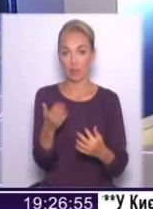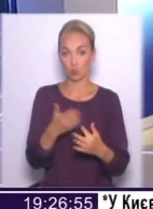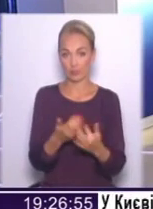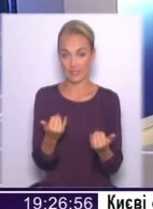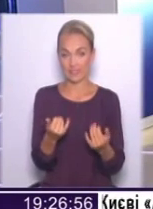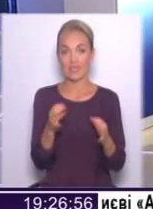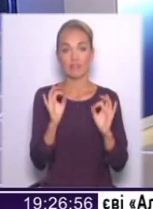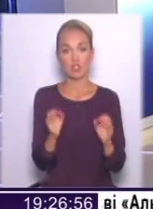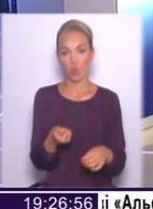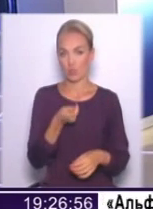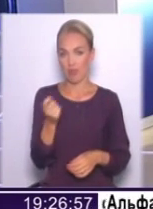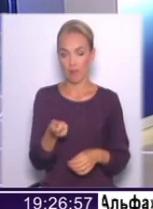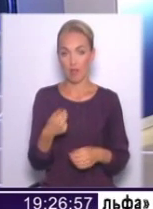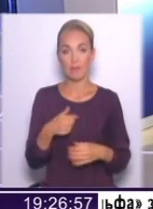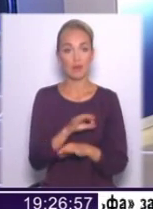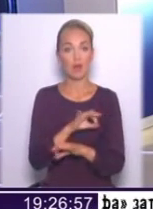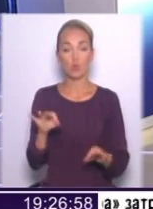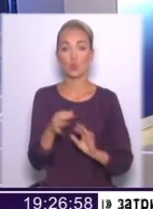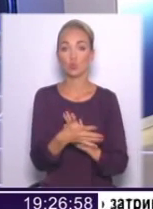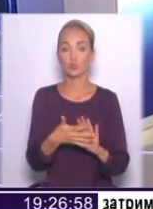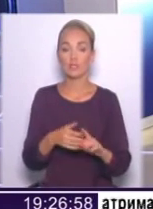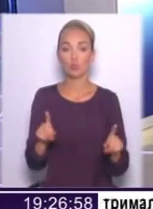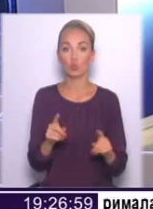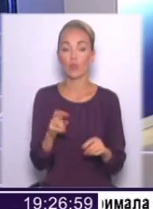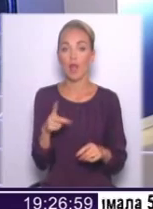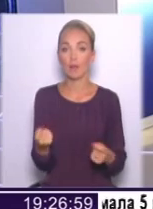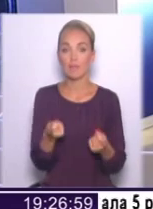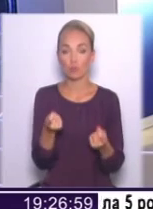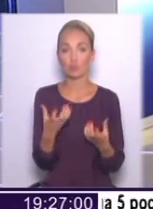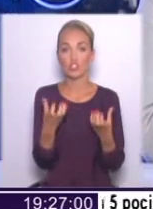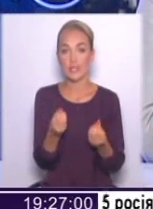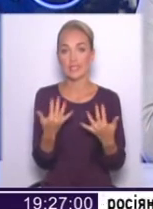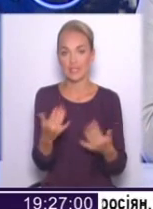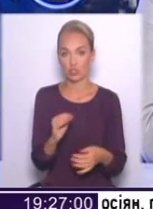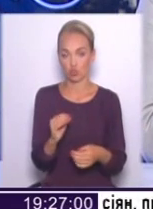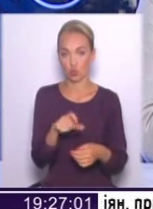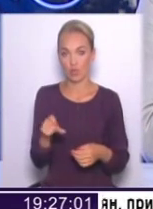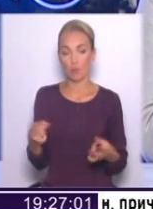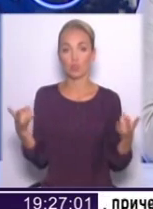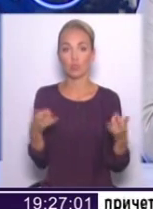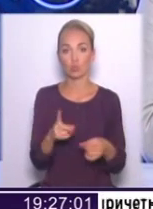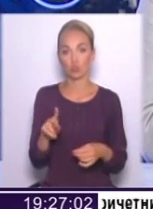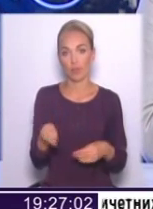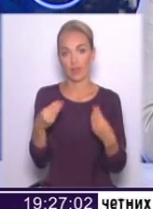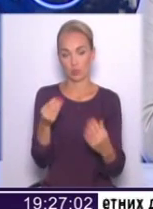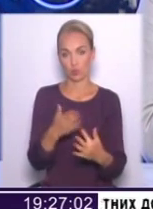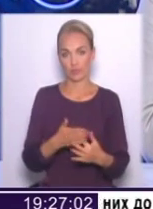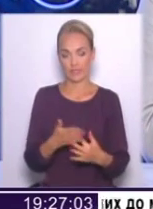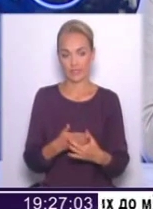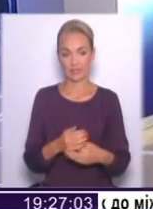звичайно, вона замала, і ми прекрасно розуміємо, що як мінімум стільки ж людей ще потребує того, щоб їм надали субсидію.